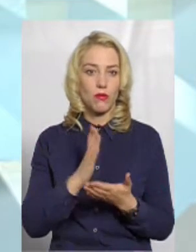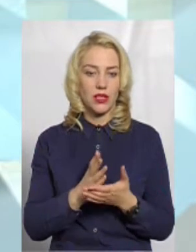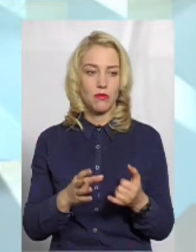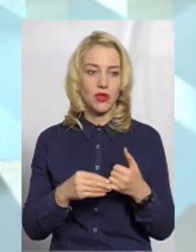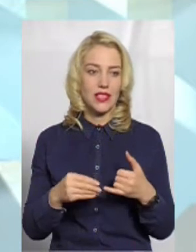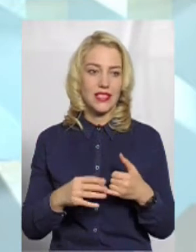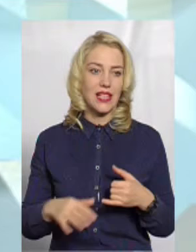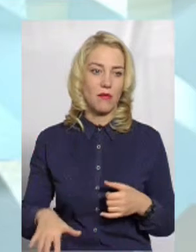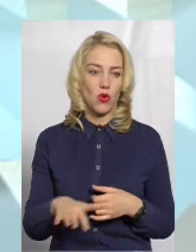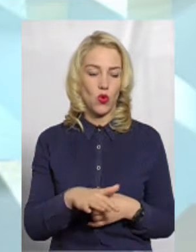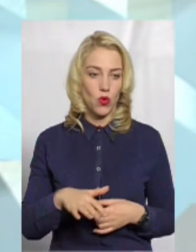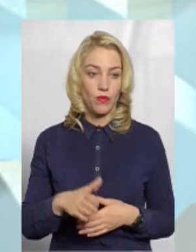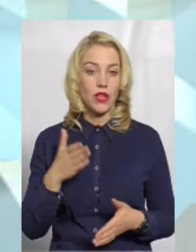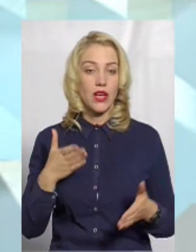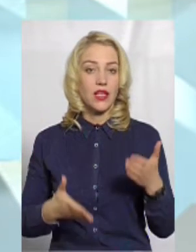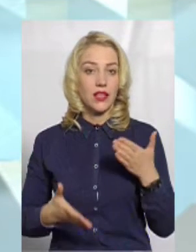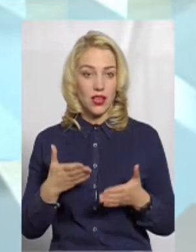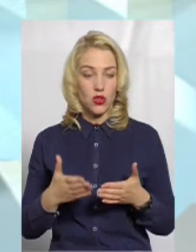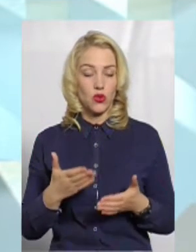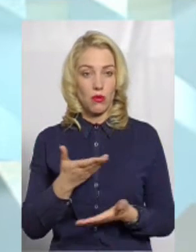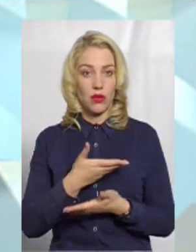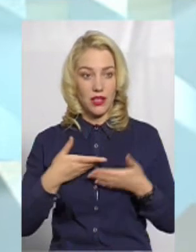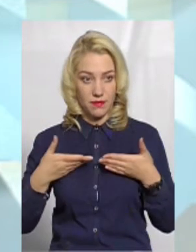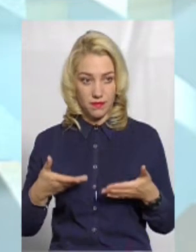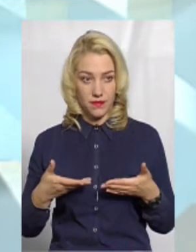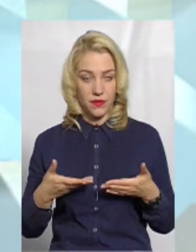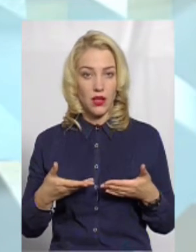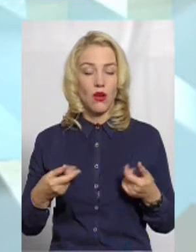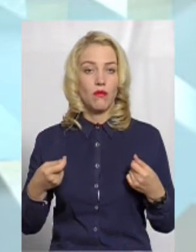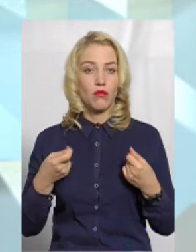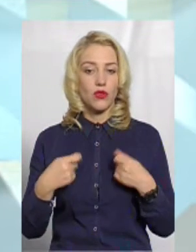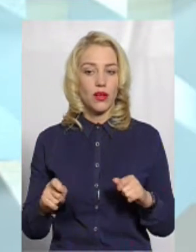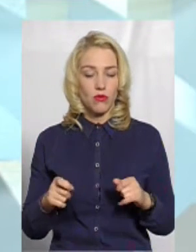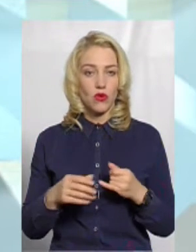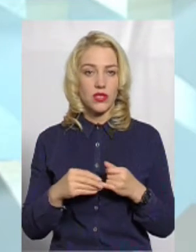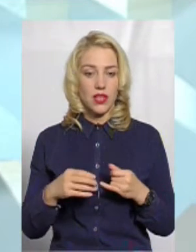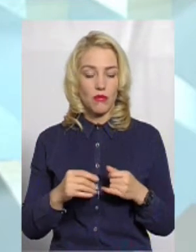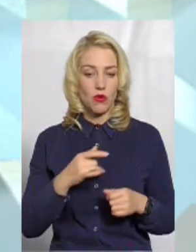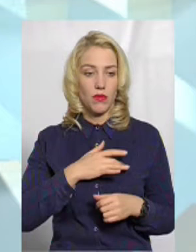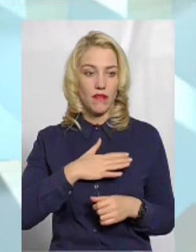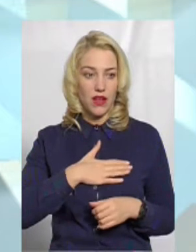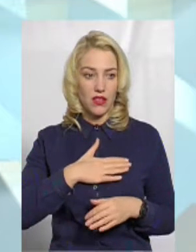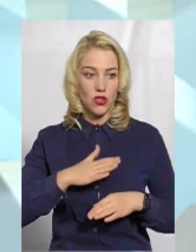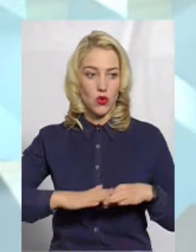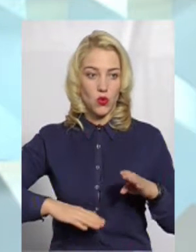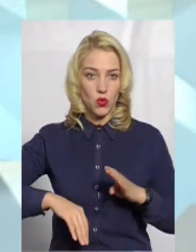землю. Якщо ж ми продамо землю у приватні